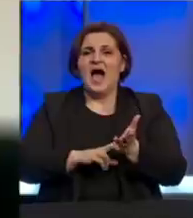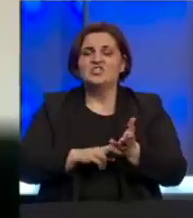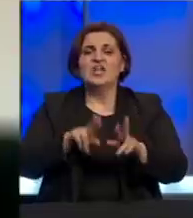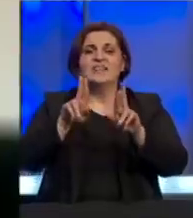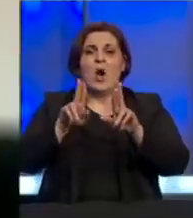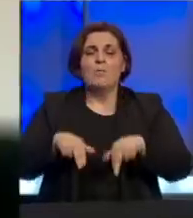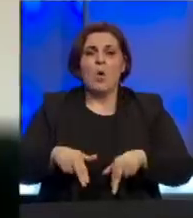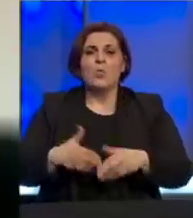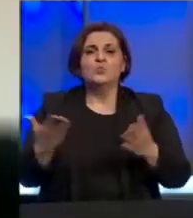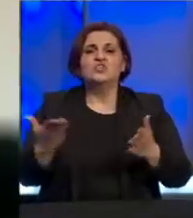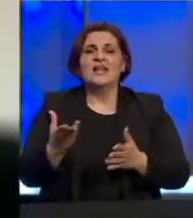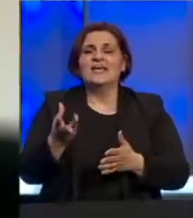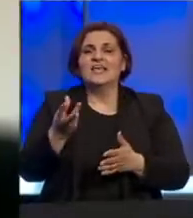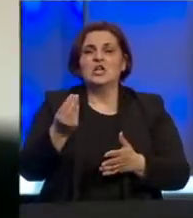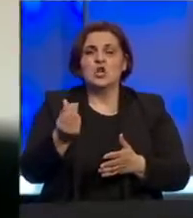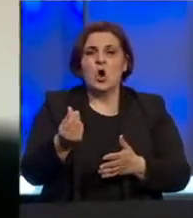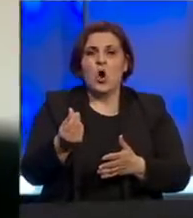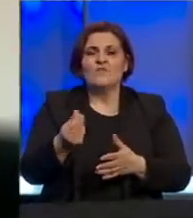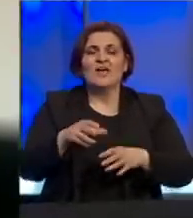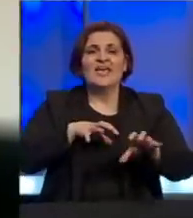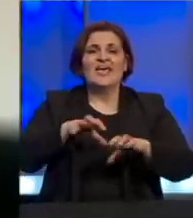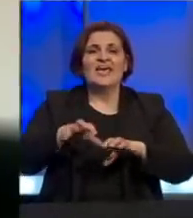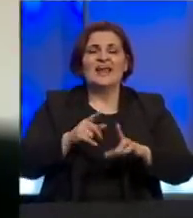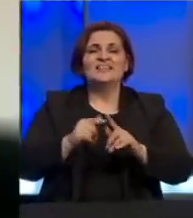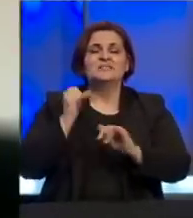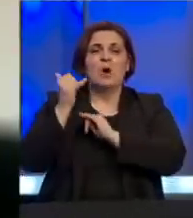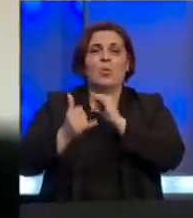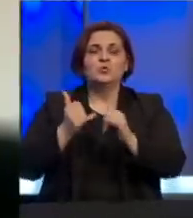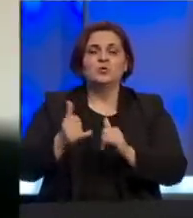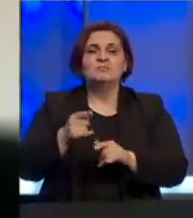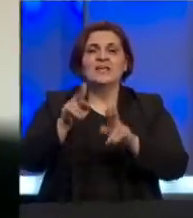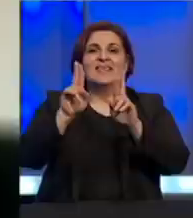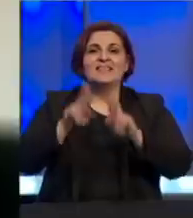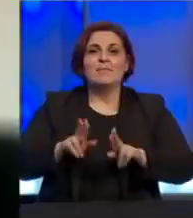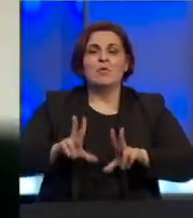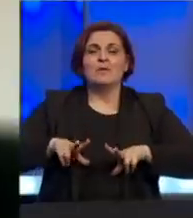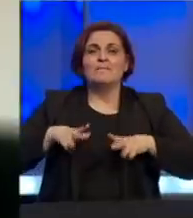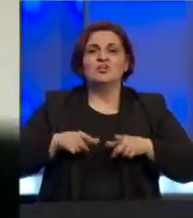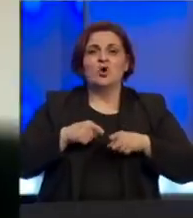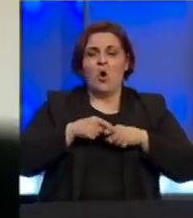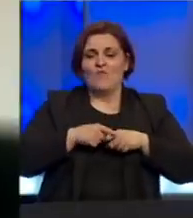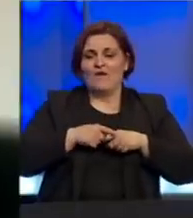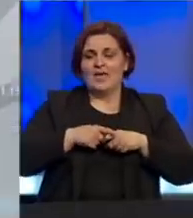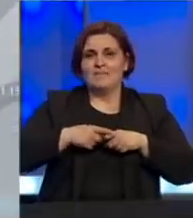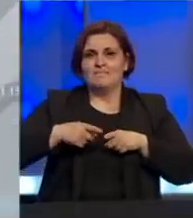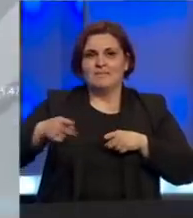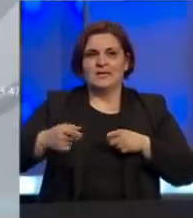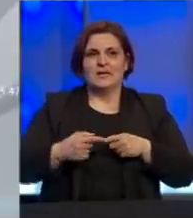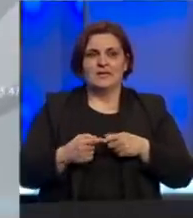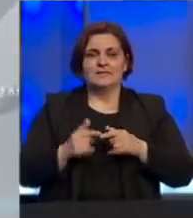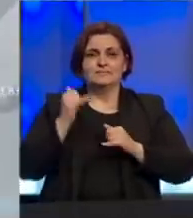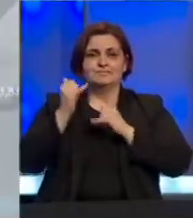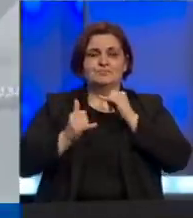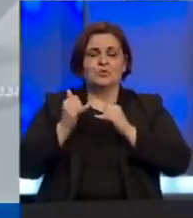omoguće neka sredstva radnicima u turizmu da bi oni mogli da prežive ovaj period Turistička